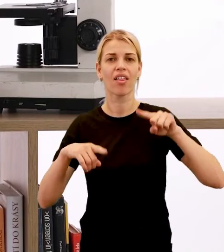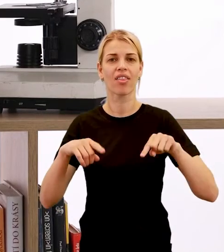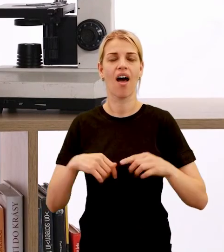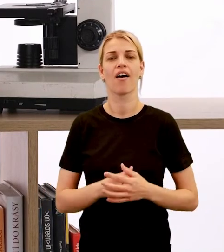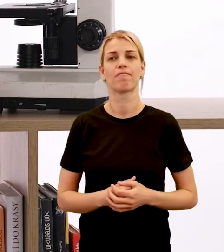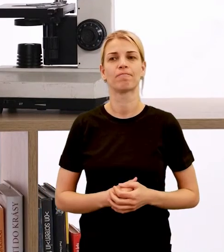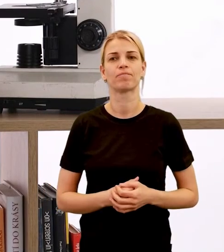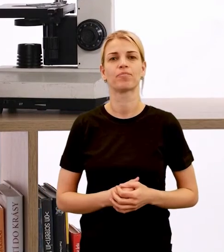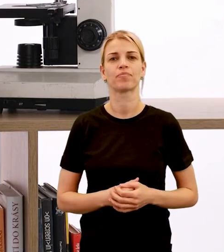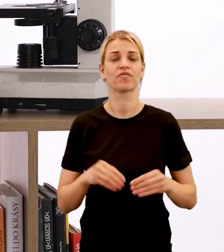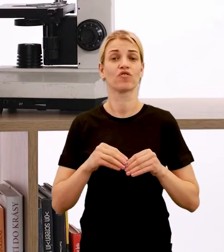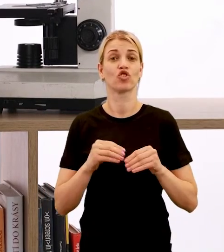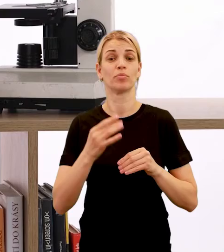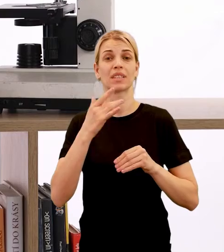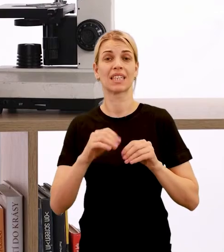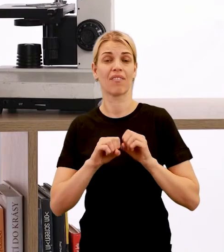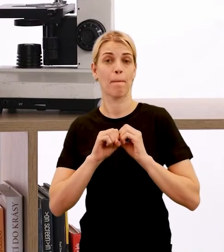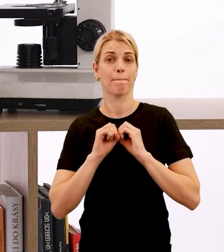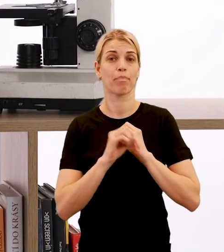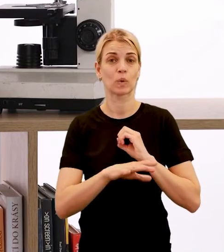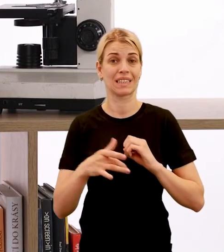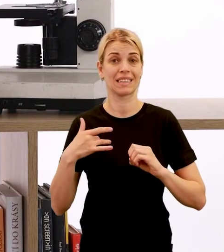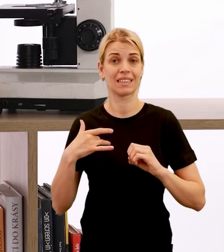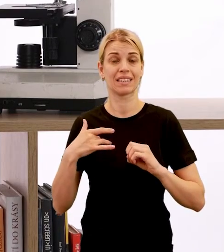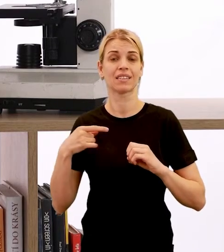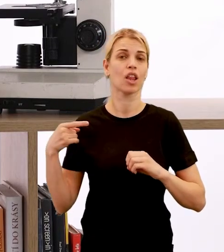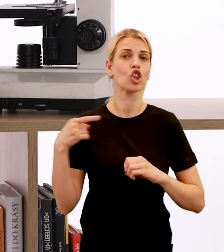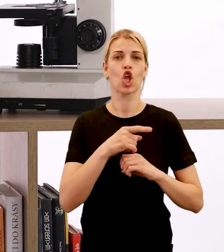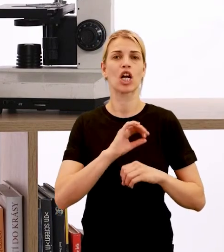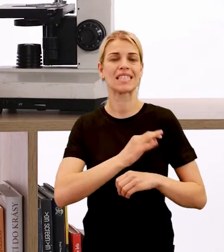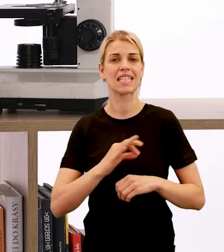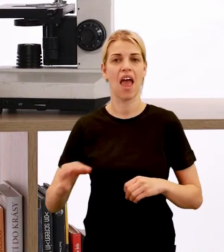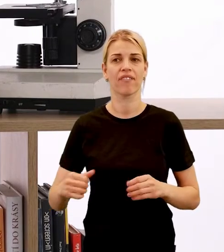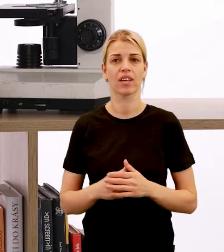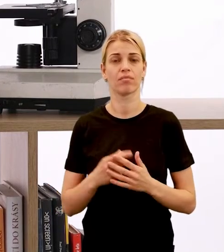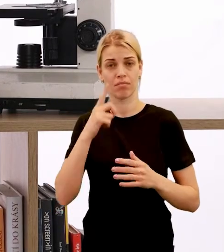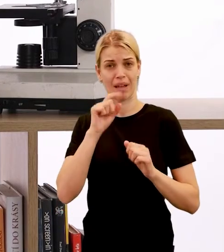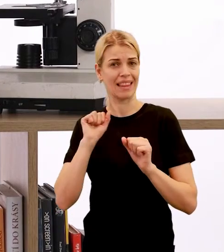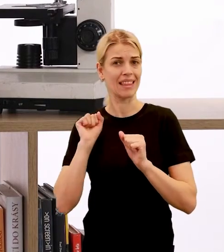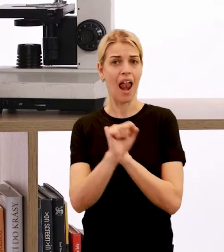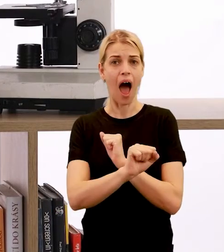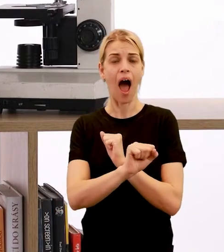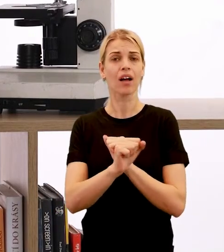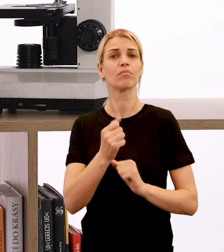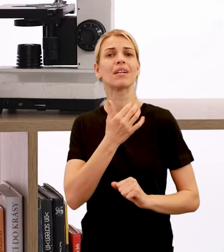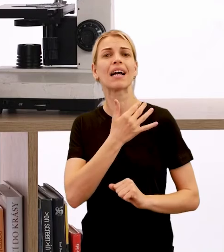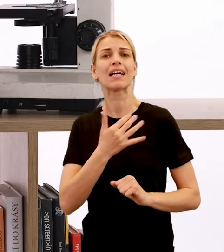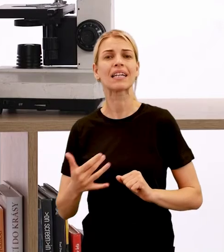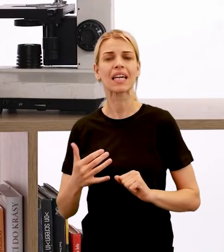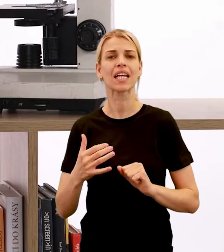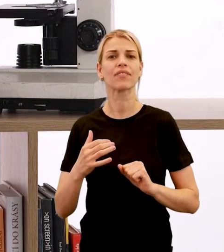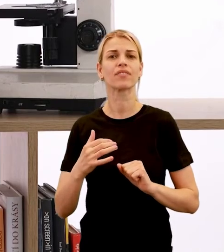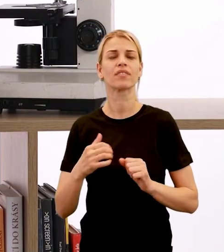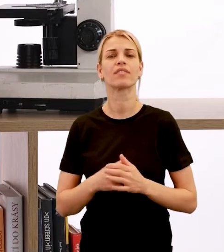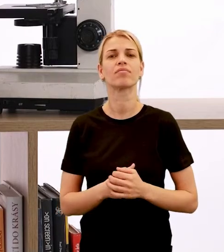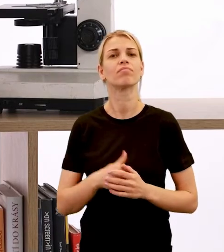krvi do srdca do ciev. Tlak, ktorým pôsobí krv na steny ciev, nazývame aj tlak